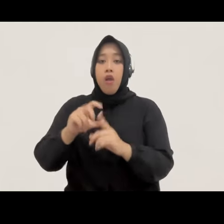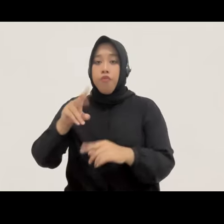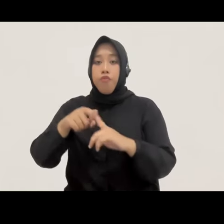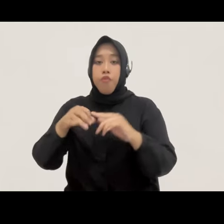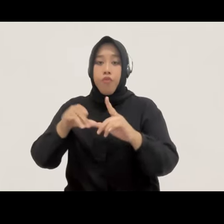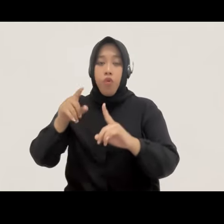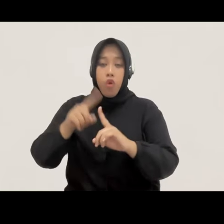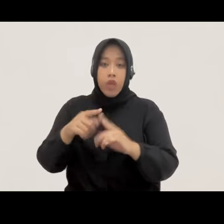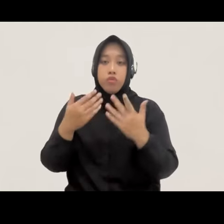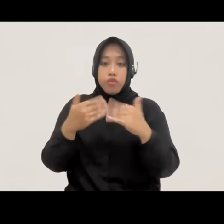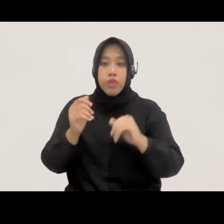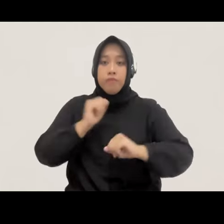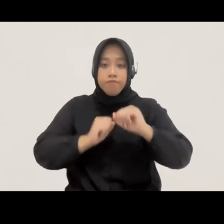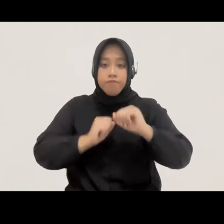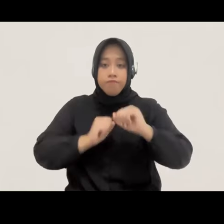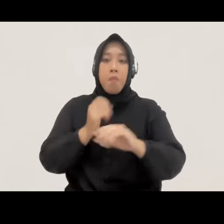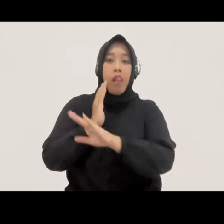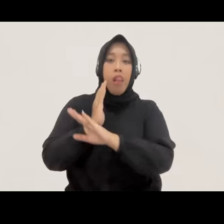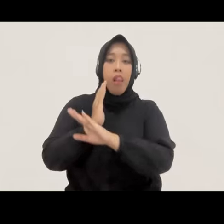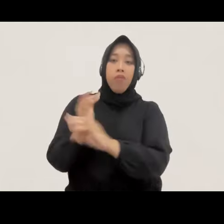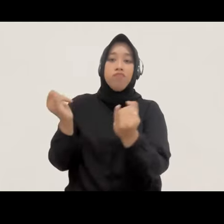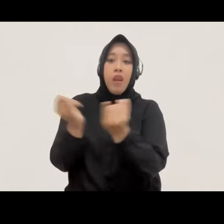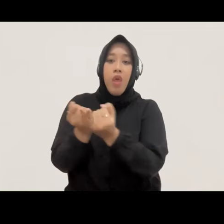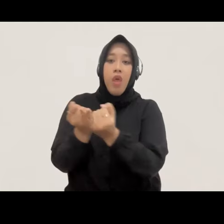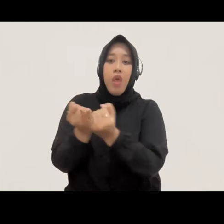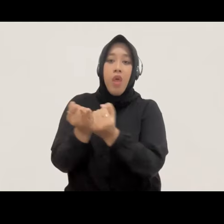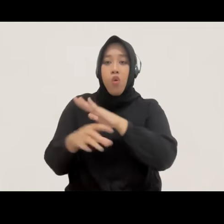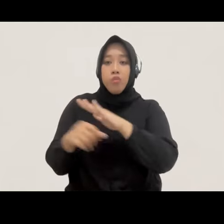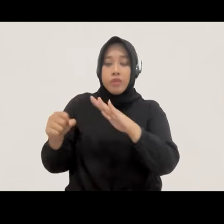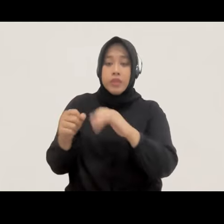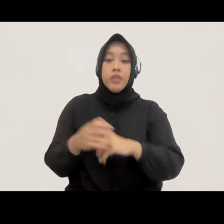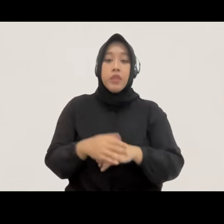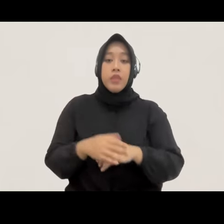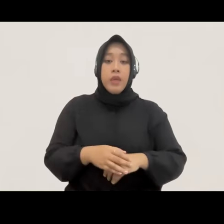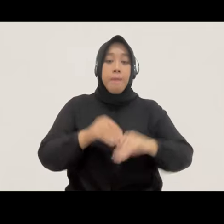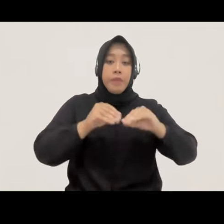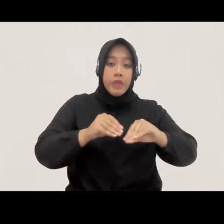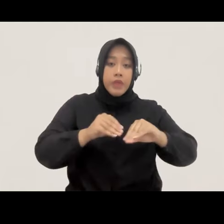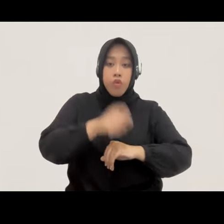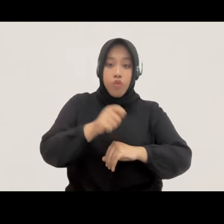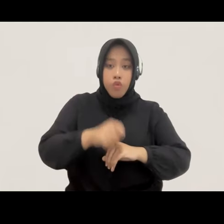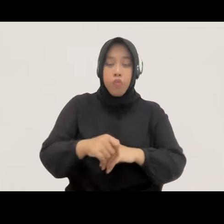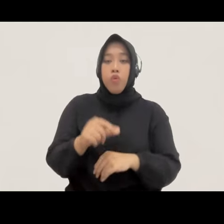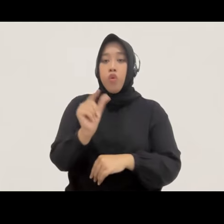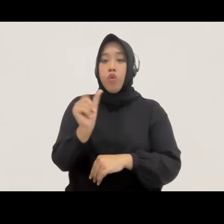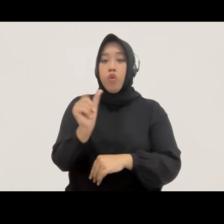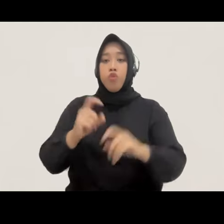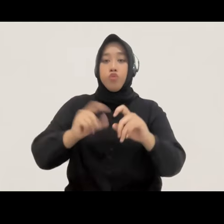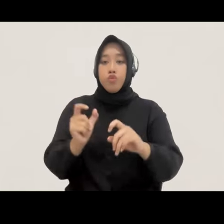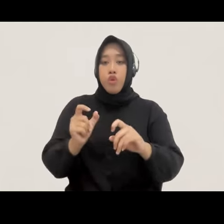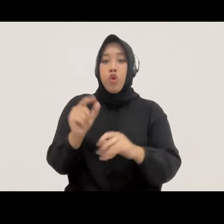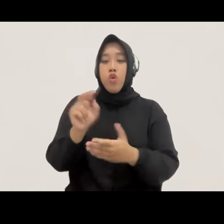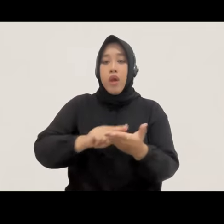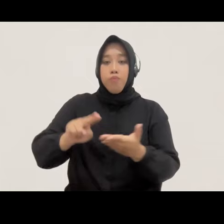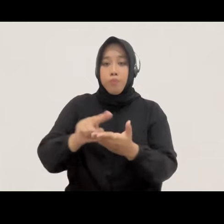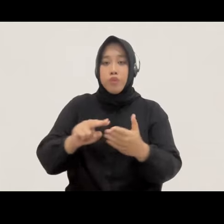dalam isu tentunya melawan korupsi ya. Beliau menyelesaikan pendidikan hukumnya di Universitas Sumatera Utara dan juga banyak aktif